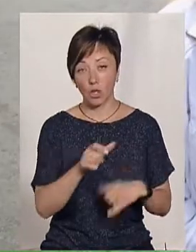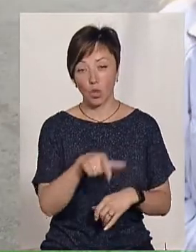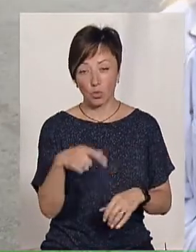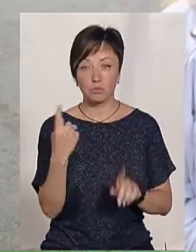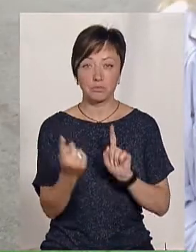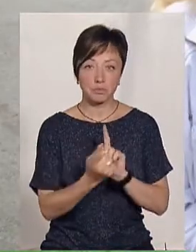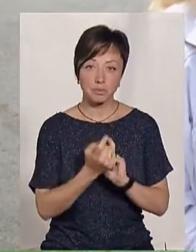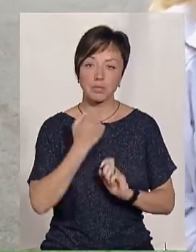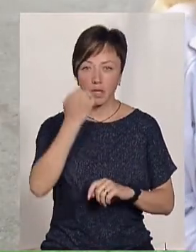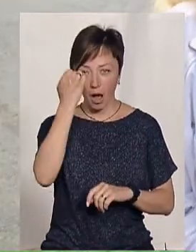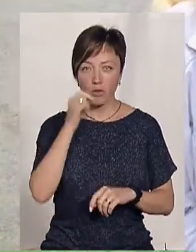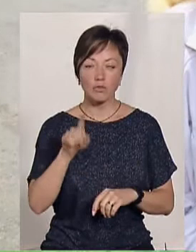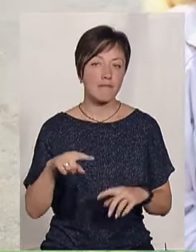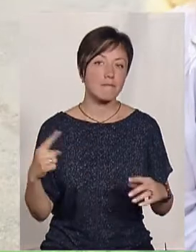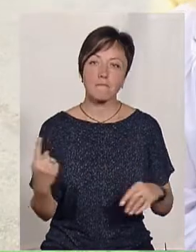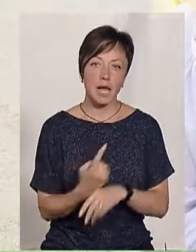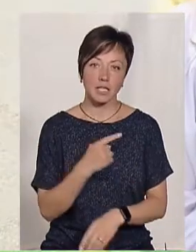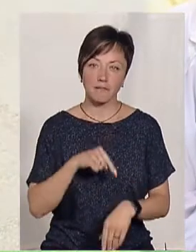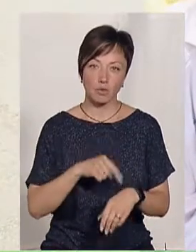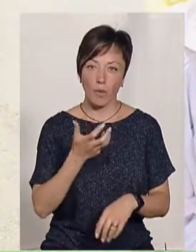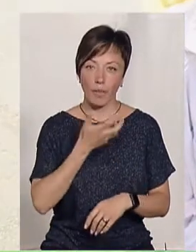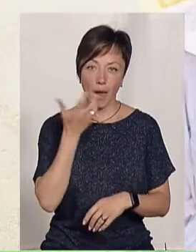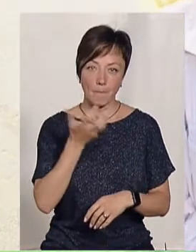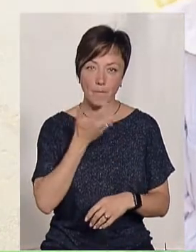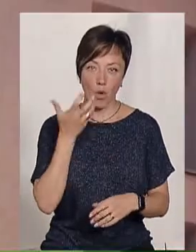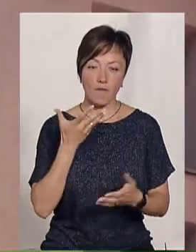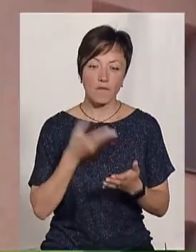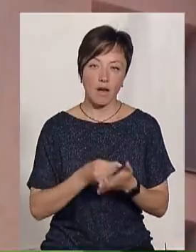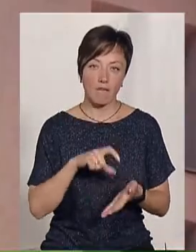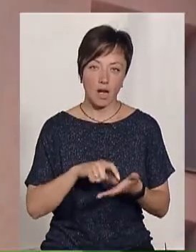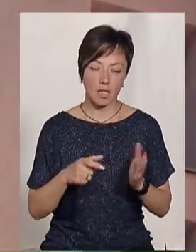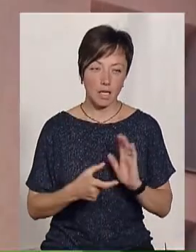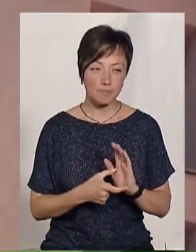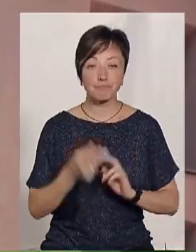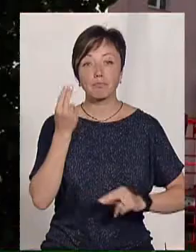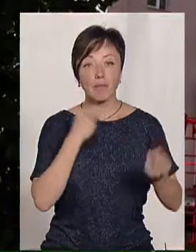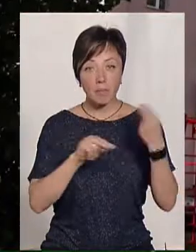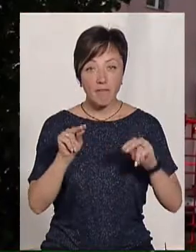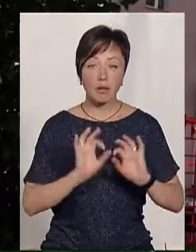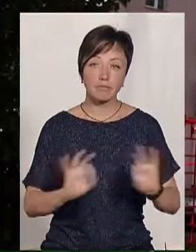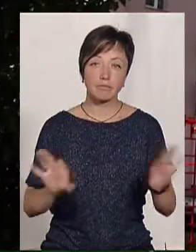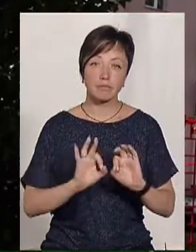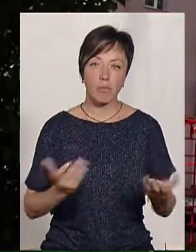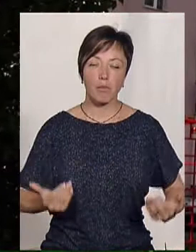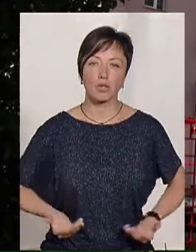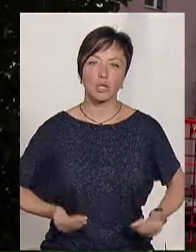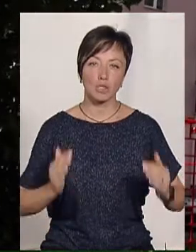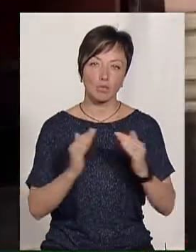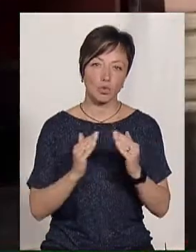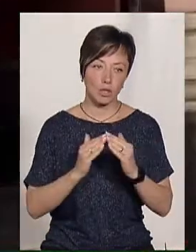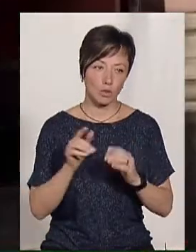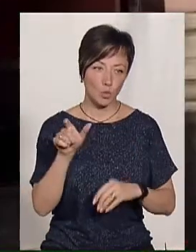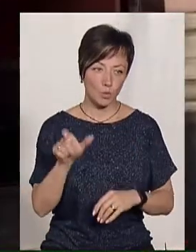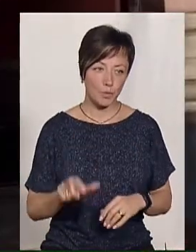підходять до мене і дякують, кажуть, що вони вперше відчули тепло в квартирах. Про переваги, каже й мешканець будинку Володимир Розуваєв.